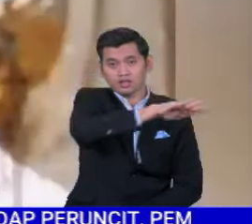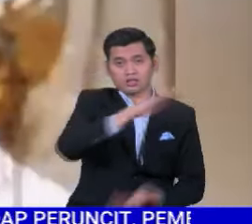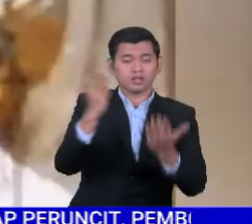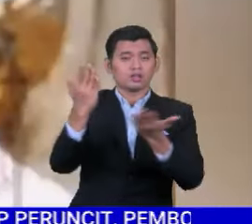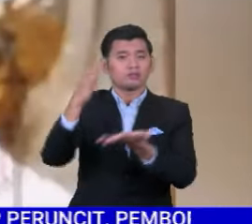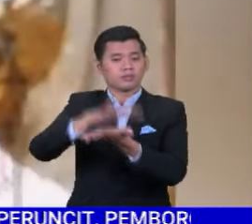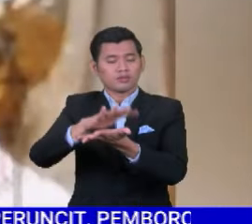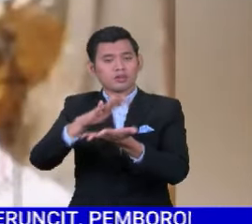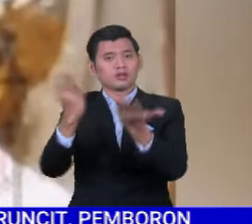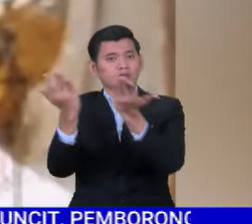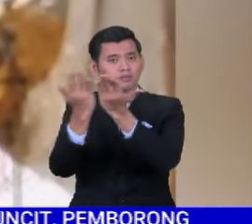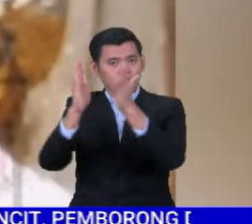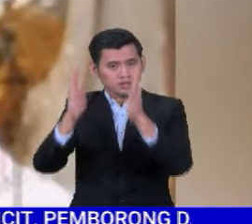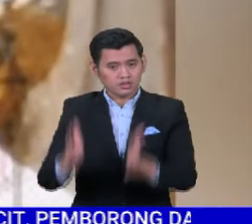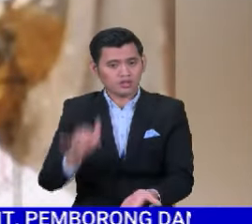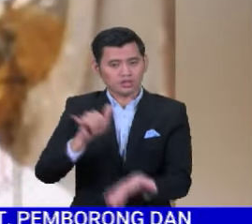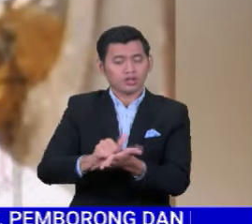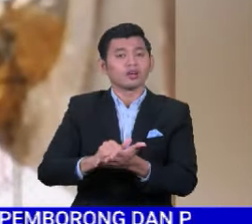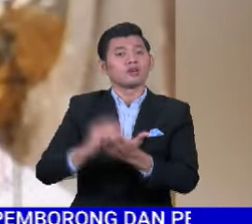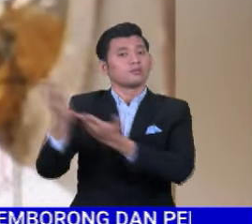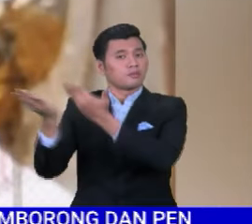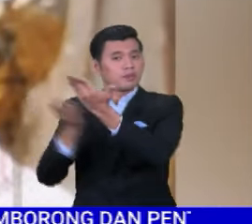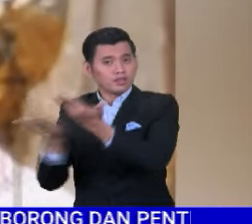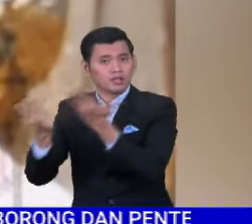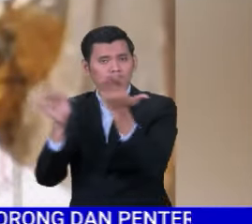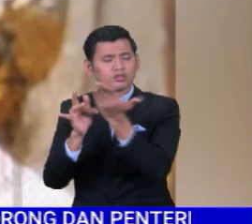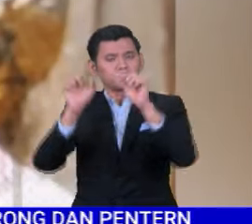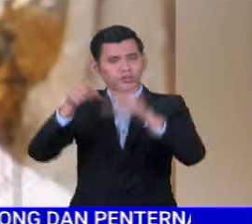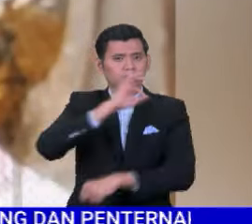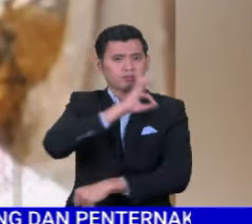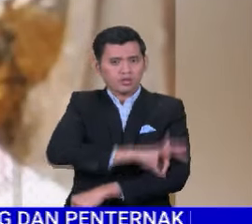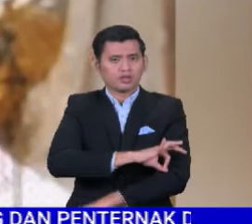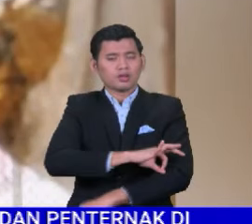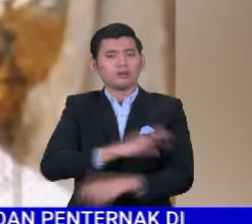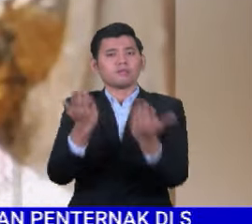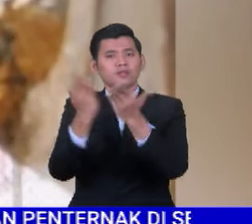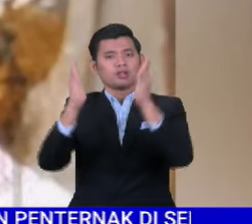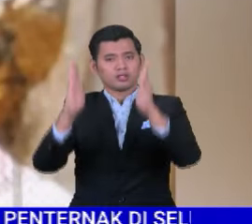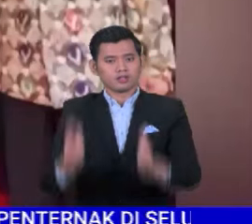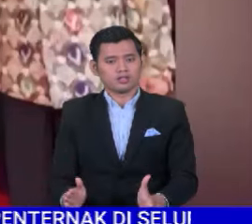kemudahan teknologi tersebut akan dimanfaatkan sepenuhnya warga HSBM.